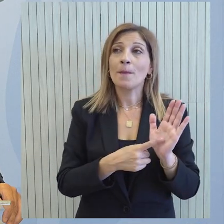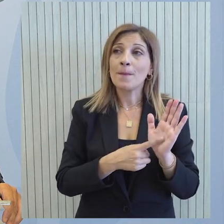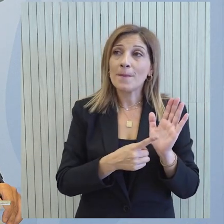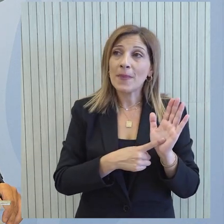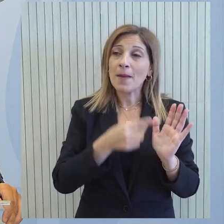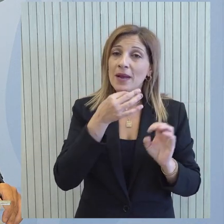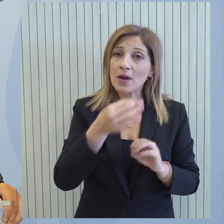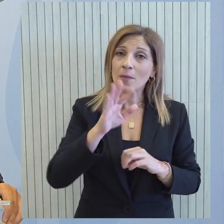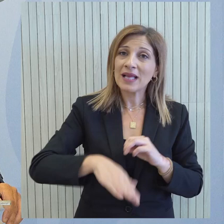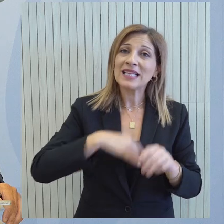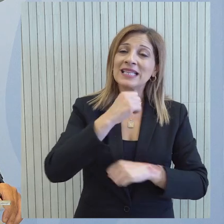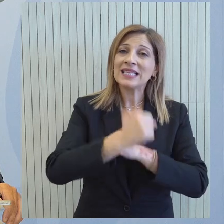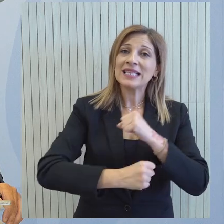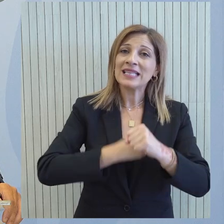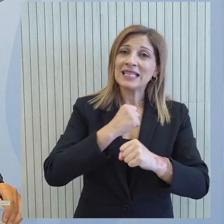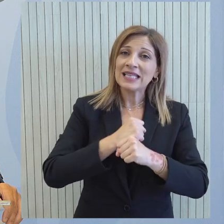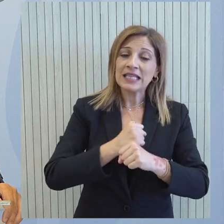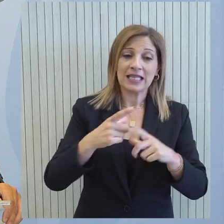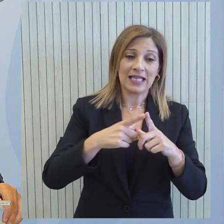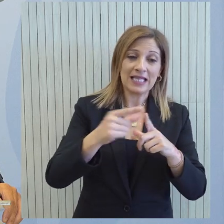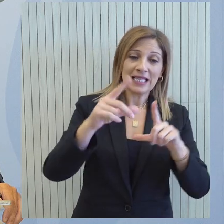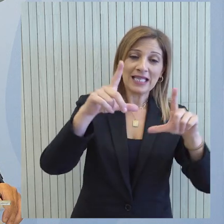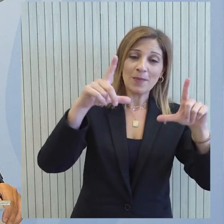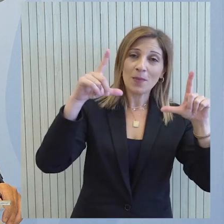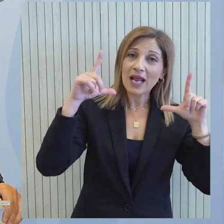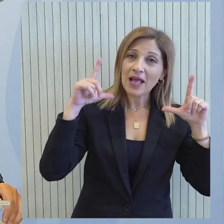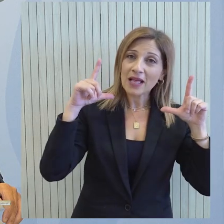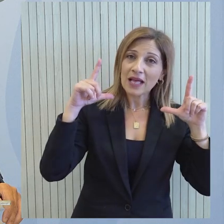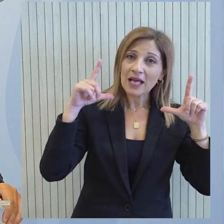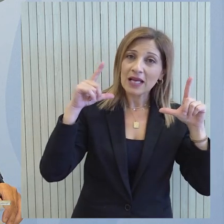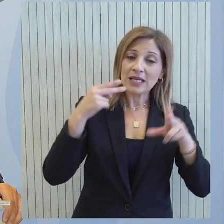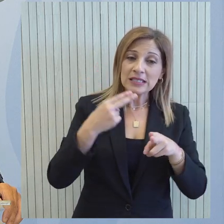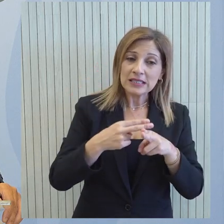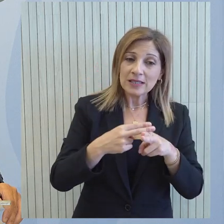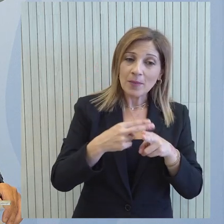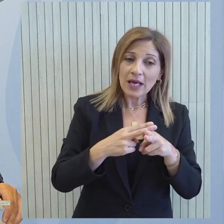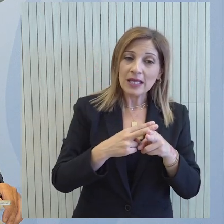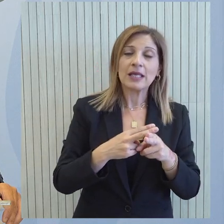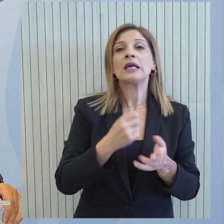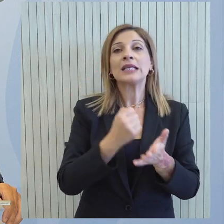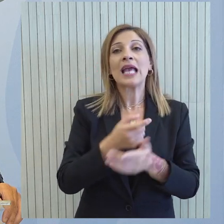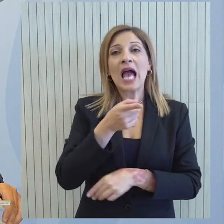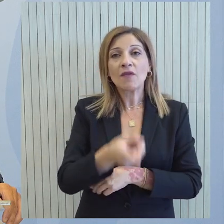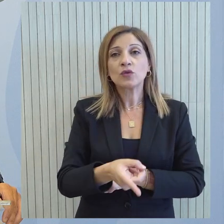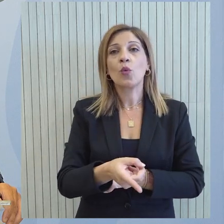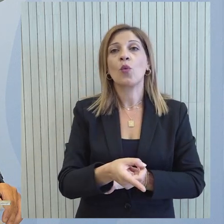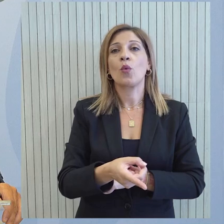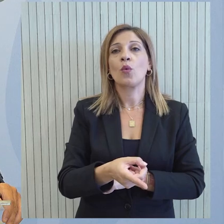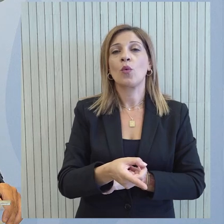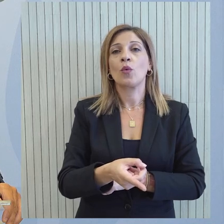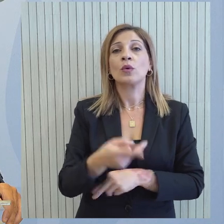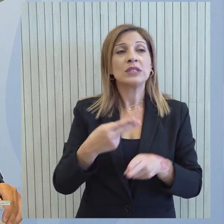πρέπει να τονίσουμε είναι ότι τα τελευταία χρόνια η Κυπριακή Δημοκρατία είναι ένας αξιοπιστός εταίρος και αυτό